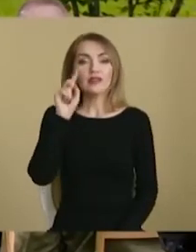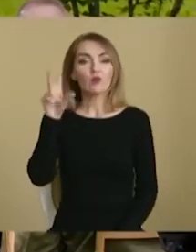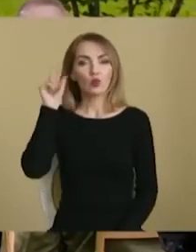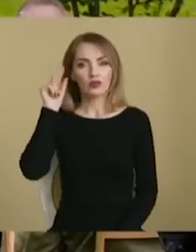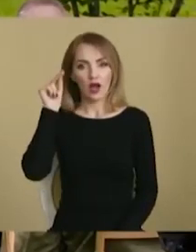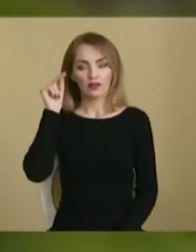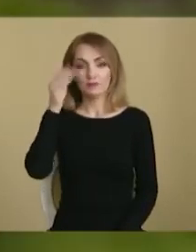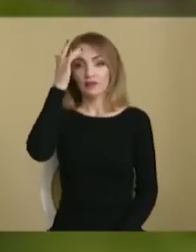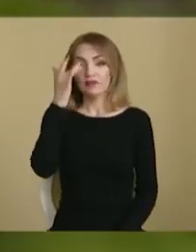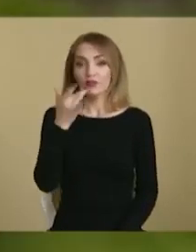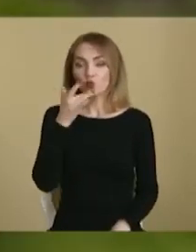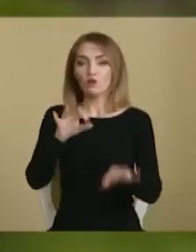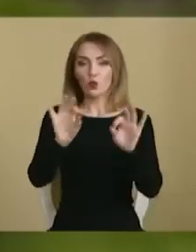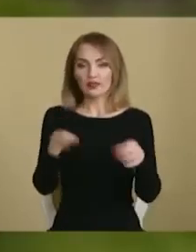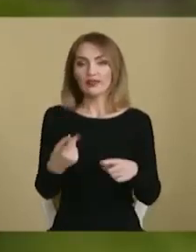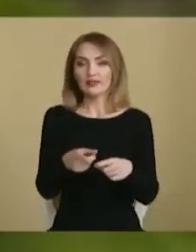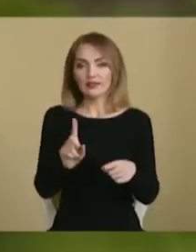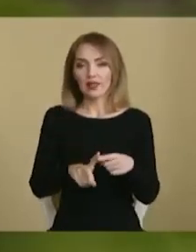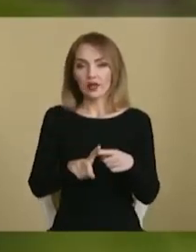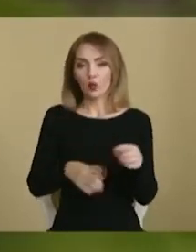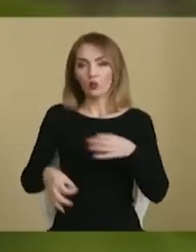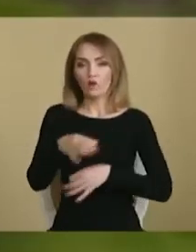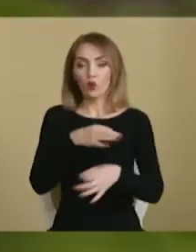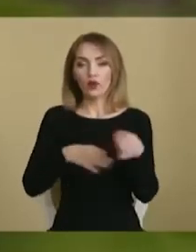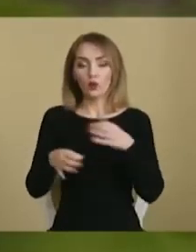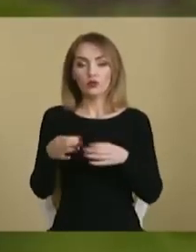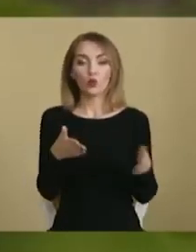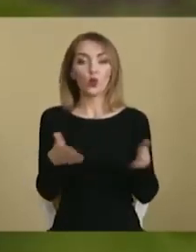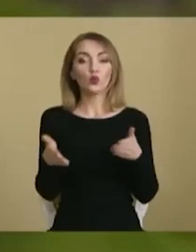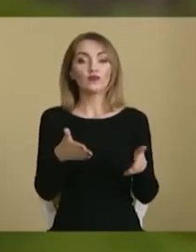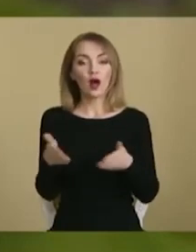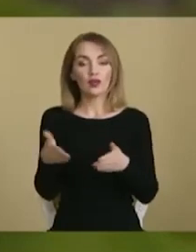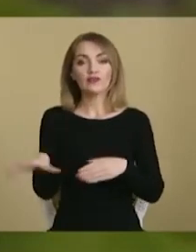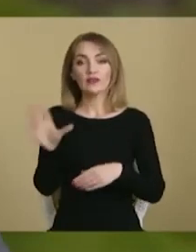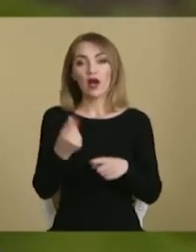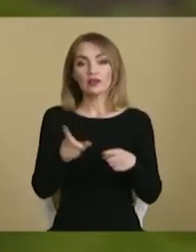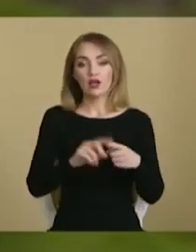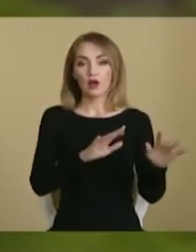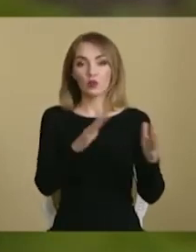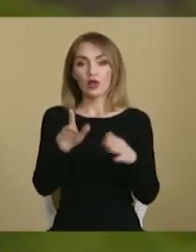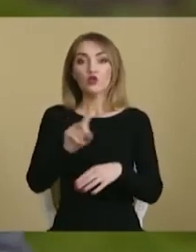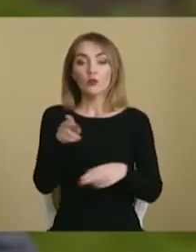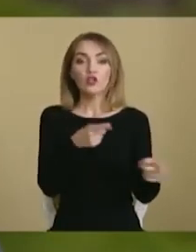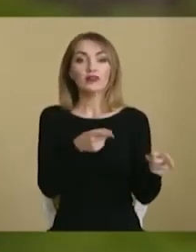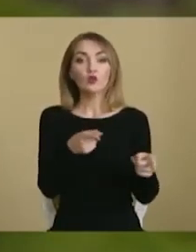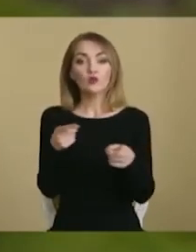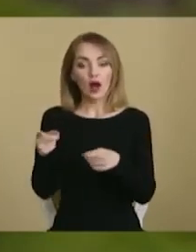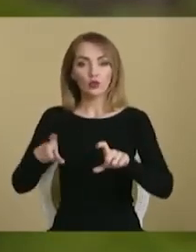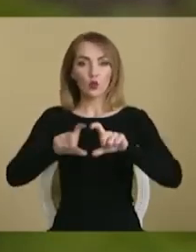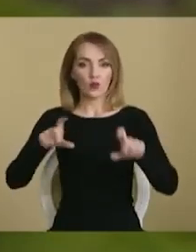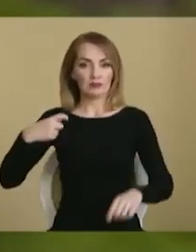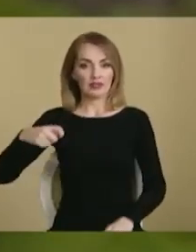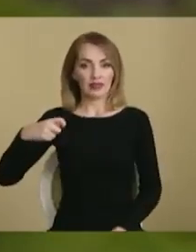дати, влітку і восени це обговорювалося, і готувалася вся ця подія, щоб шантажувати Офіс